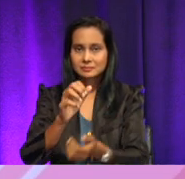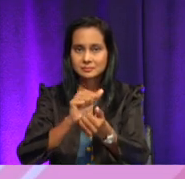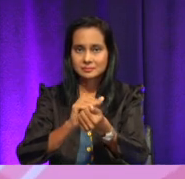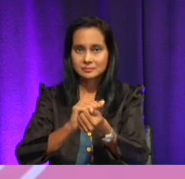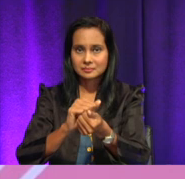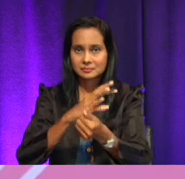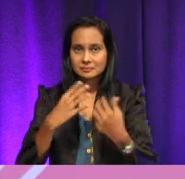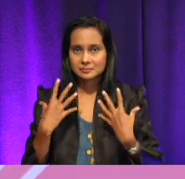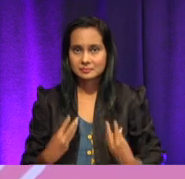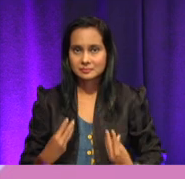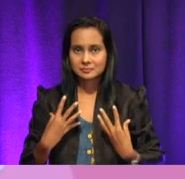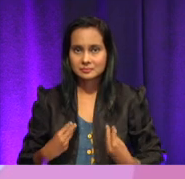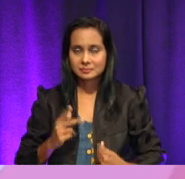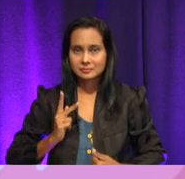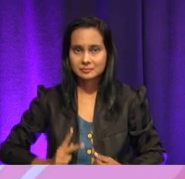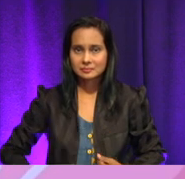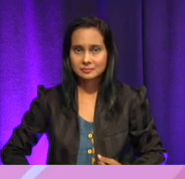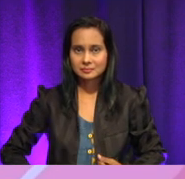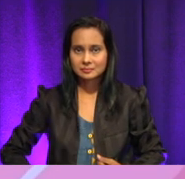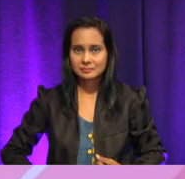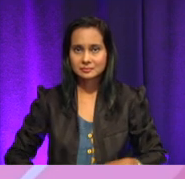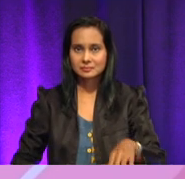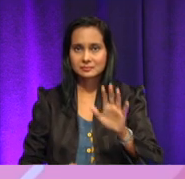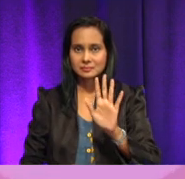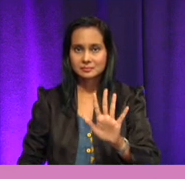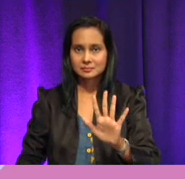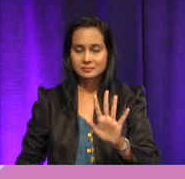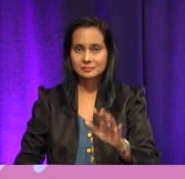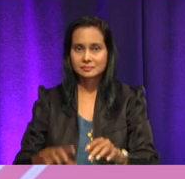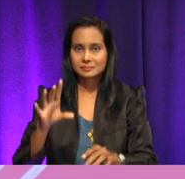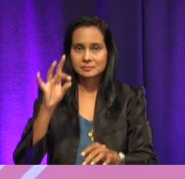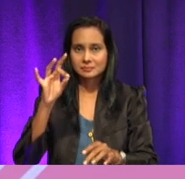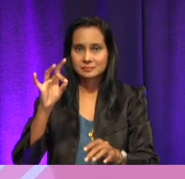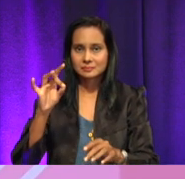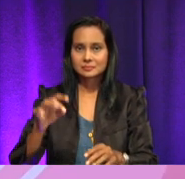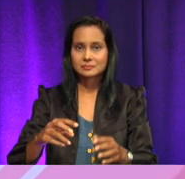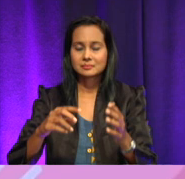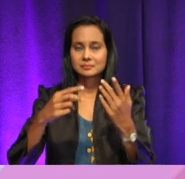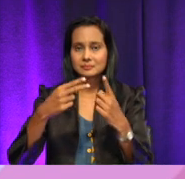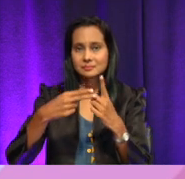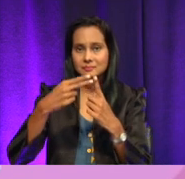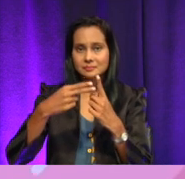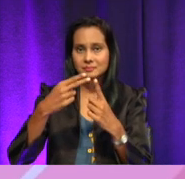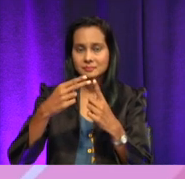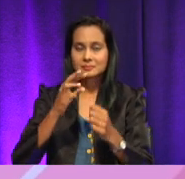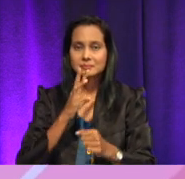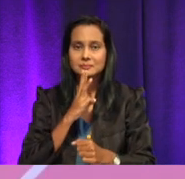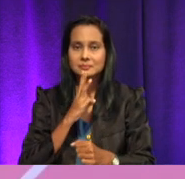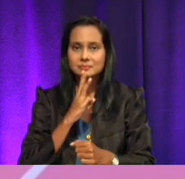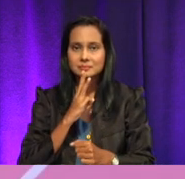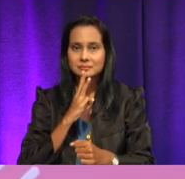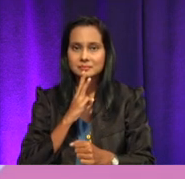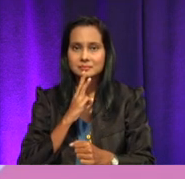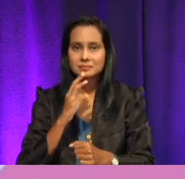dan perlembut kain. Kelima, pilih mode cucian atau suhu air. Keenam, silakan